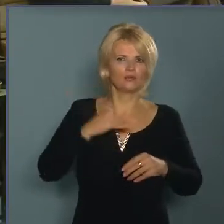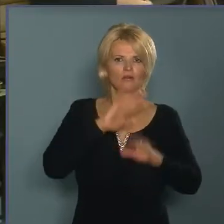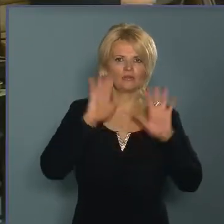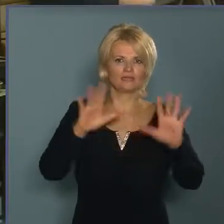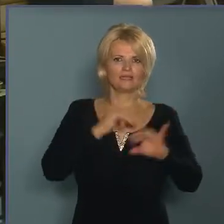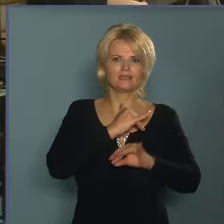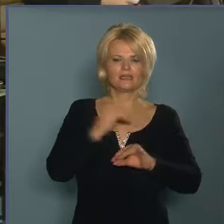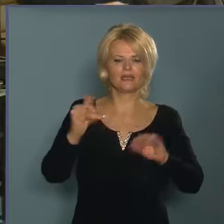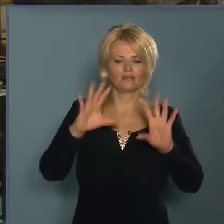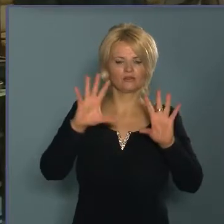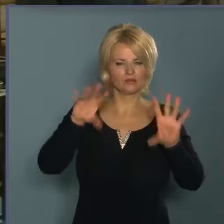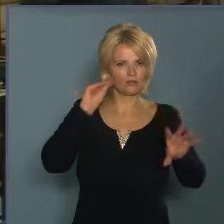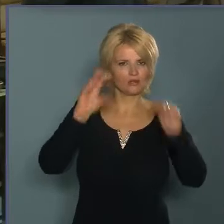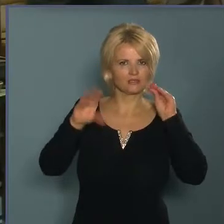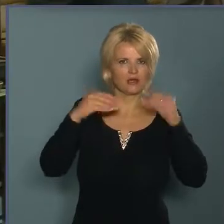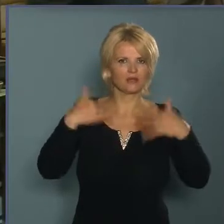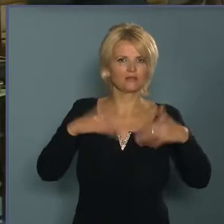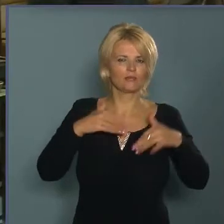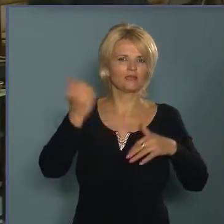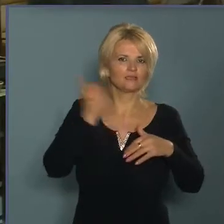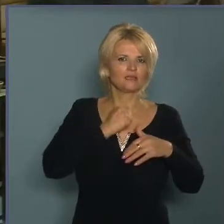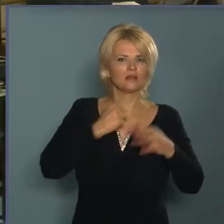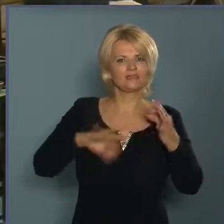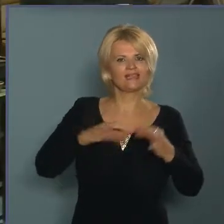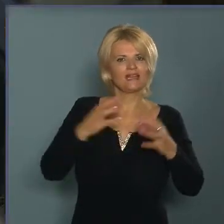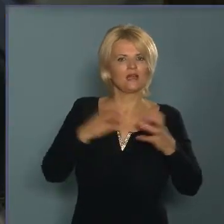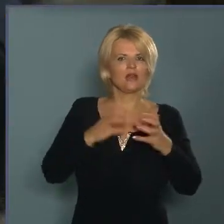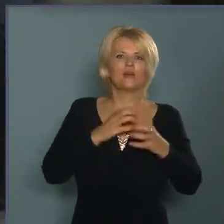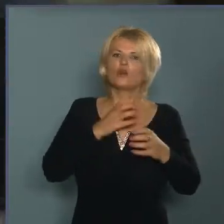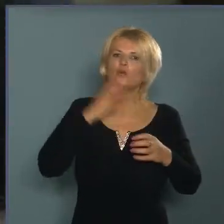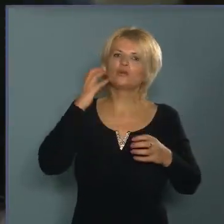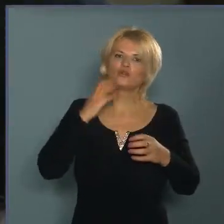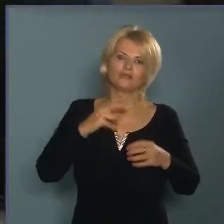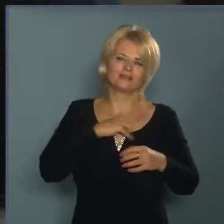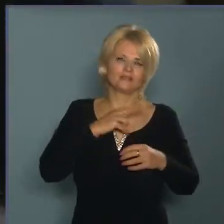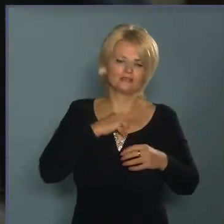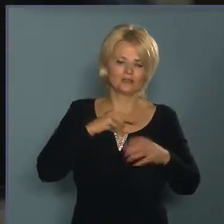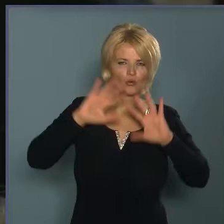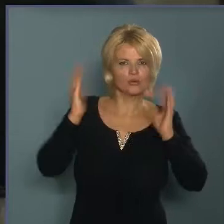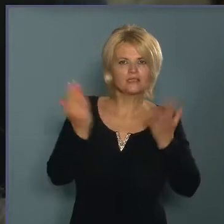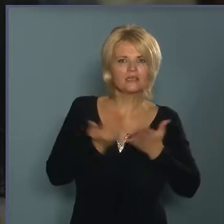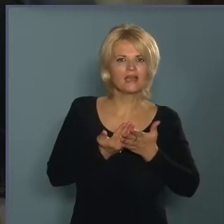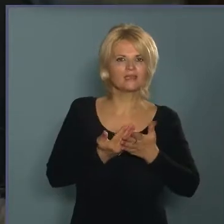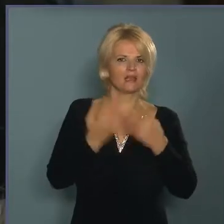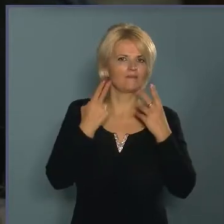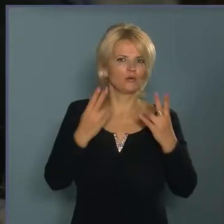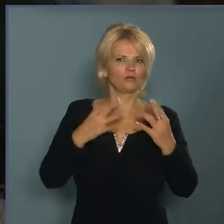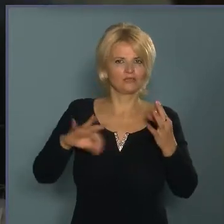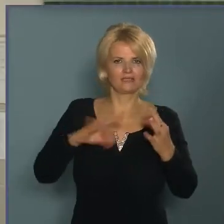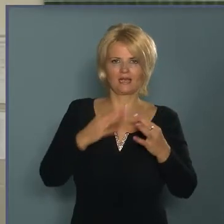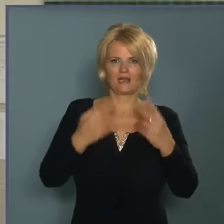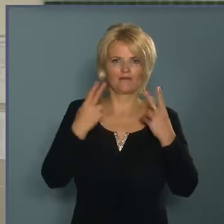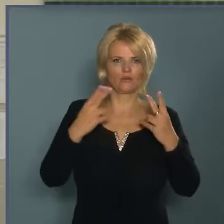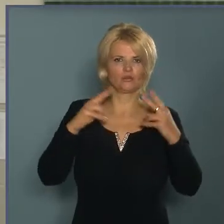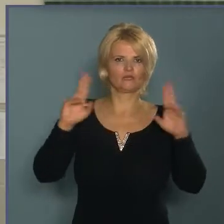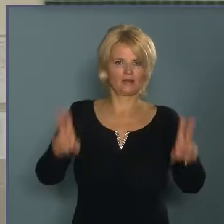tapasztalatait Hamar Dániel, a zenekarkossuth díjas tagja összegezte. A szándék az az volt, hogy a zene fontosságára fölhívjuk